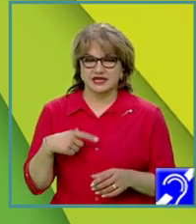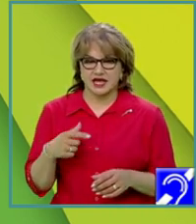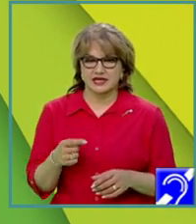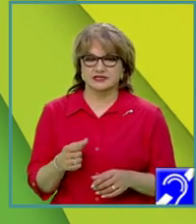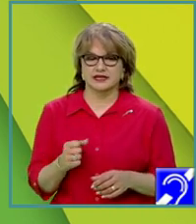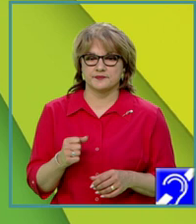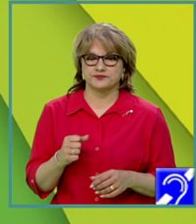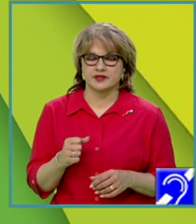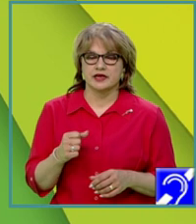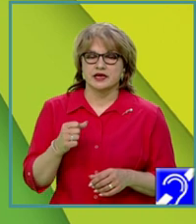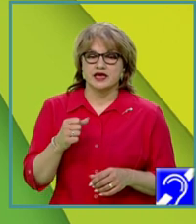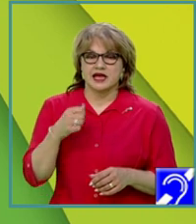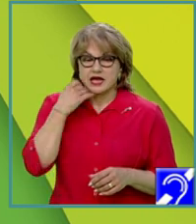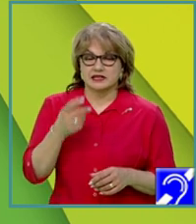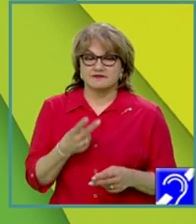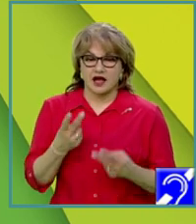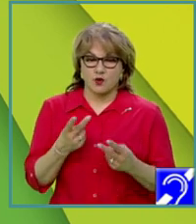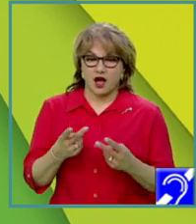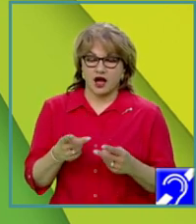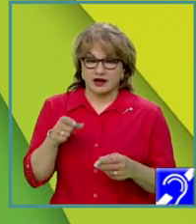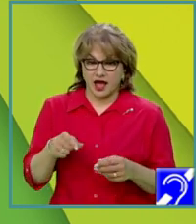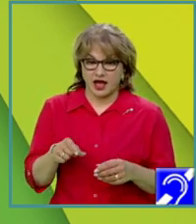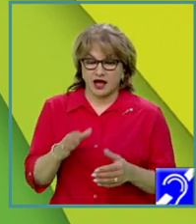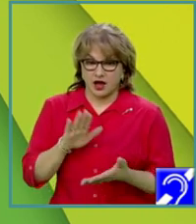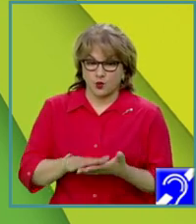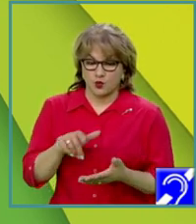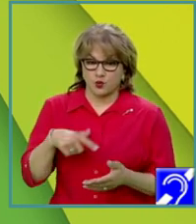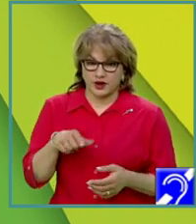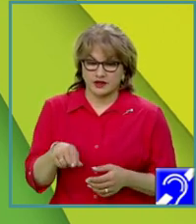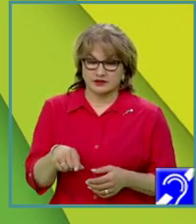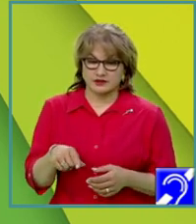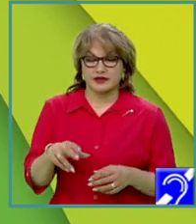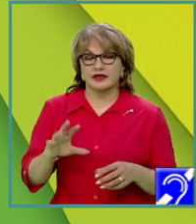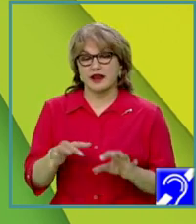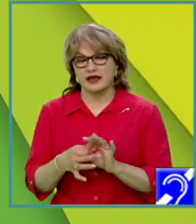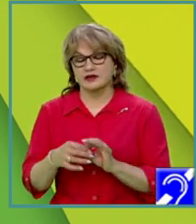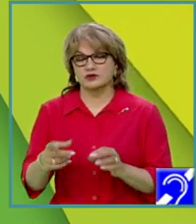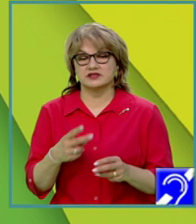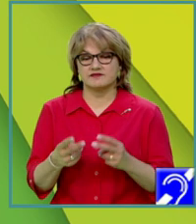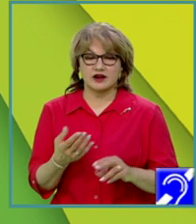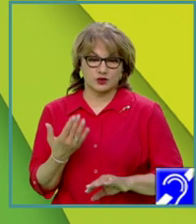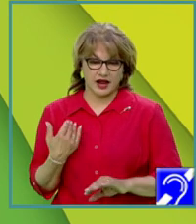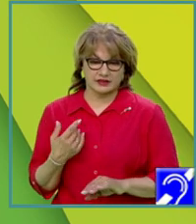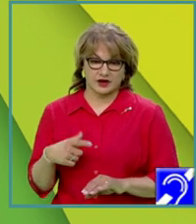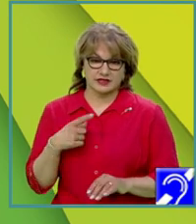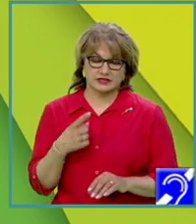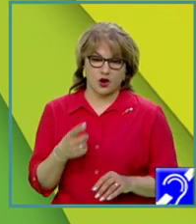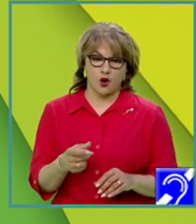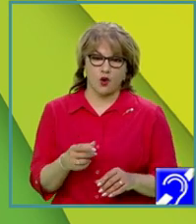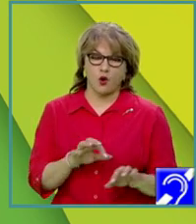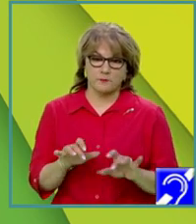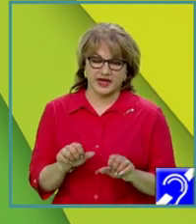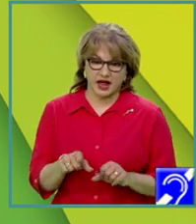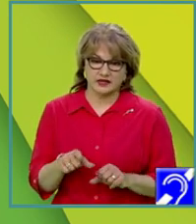valoarea curentă depinde de valorile anterioare, este această operație în care